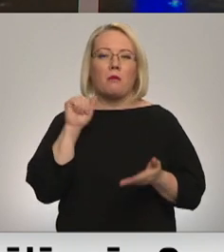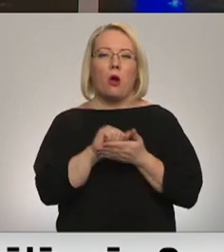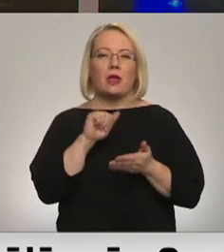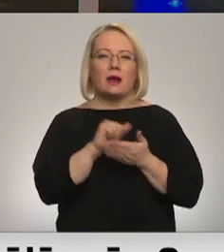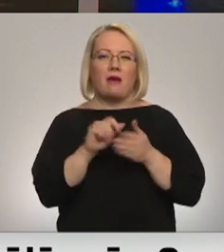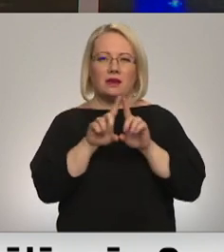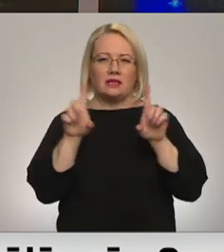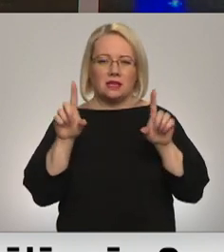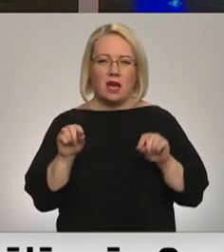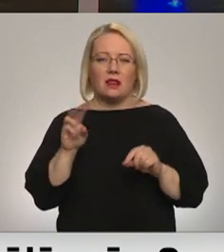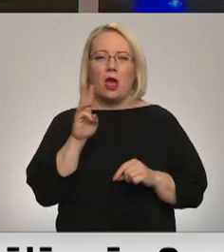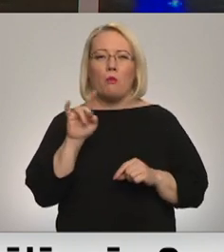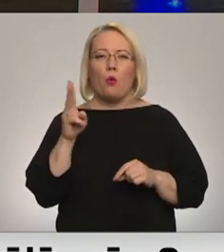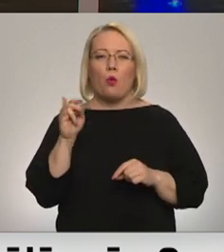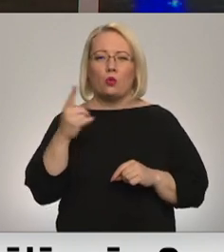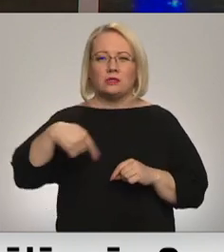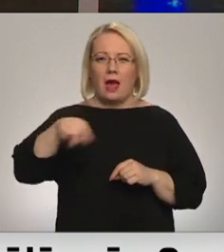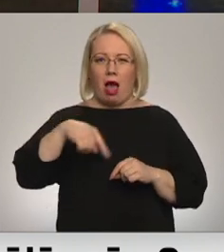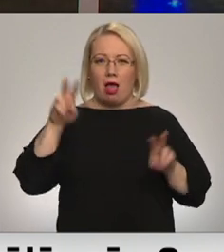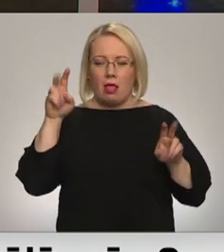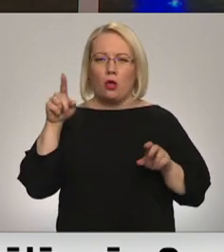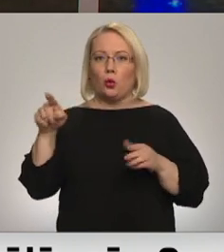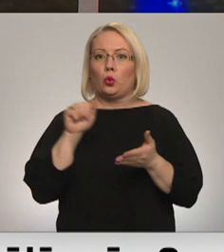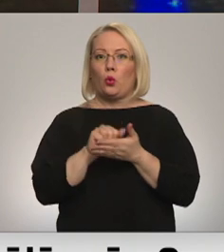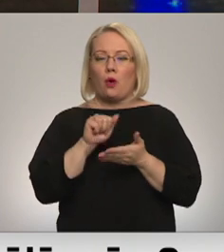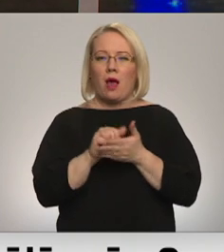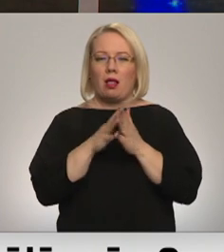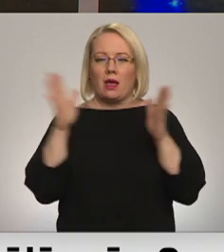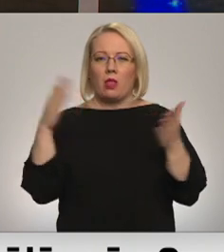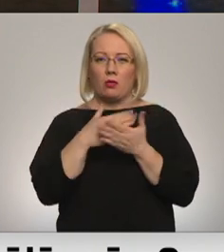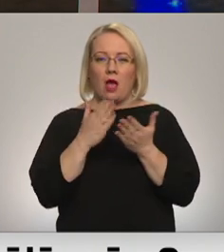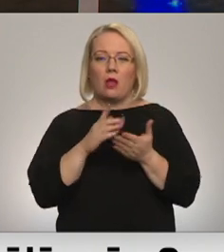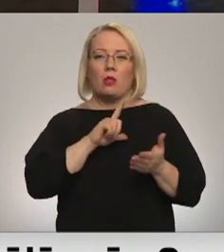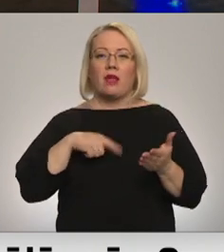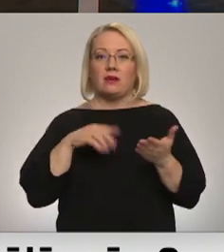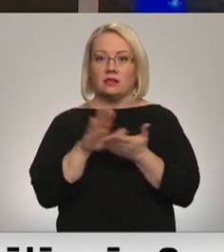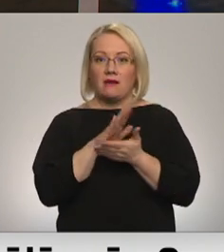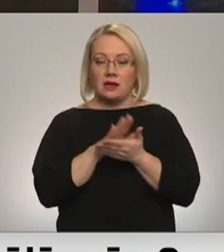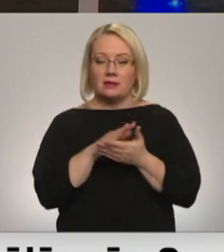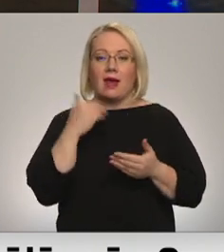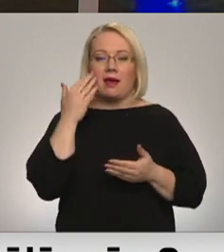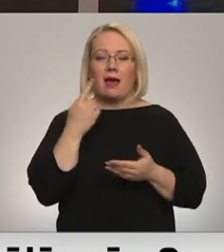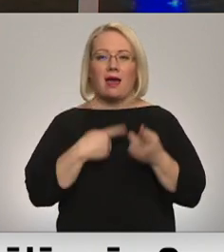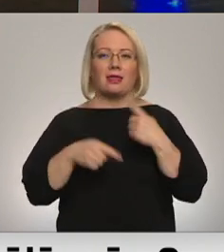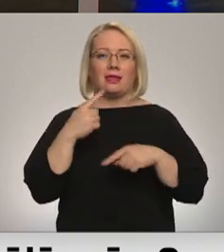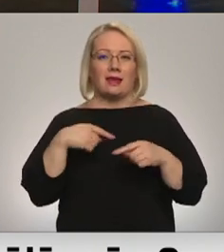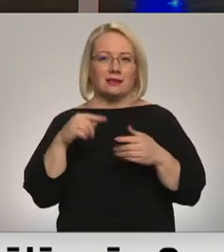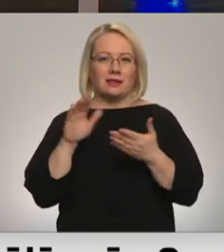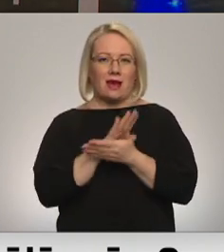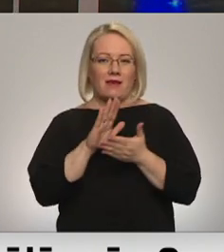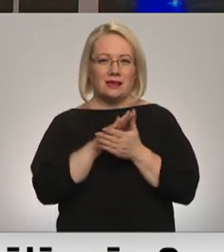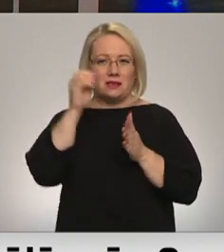Mūkusalu tipogrāfijā, kur tiek drukāta liela daļa Latvijas laikrakstu. Kad izdevumi atkal atgriezīsies paskastītēs un vai